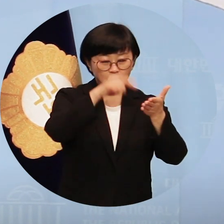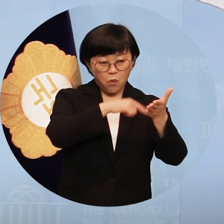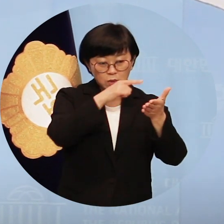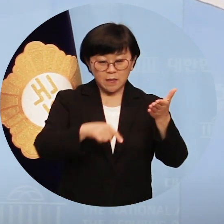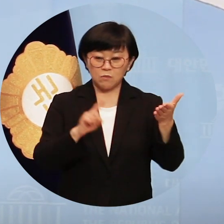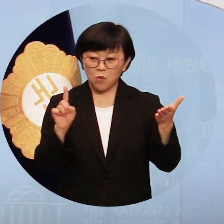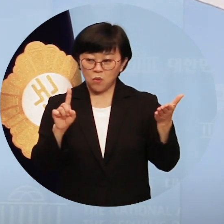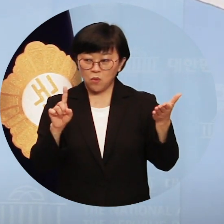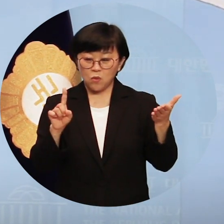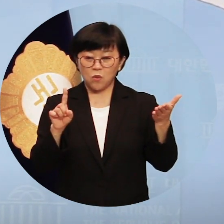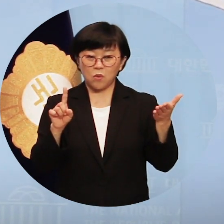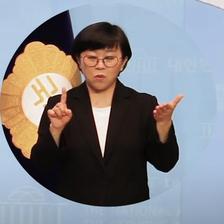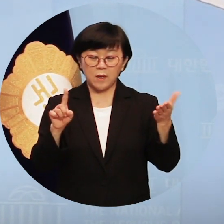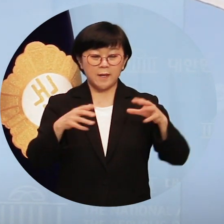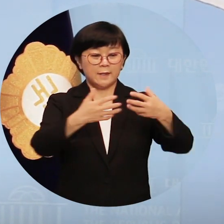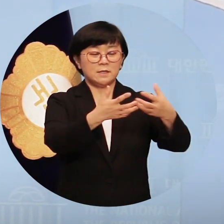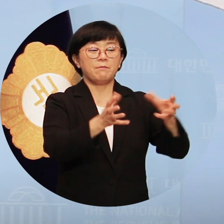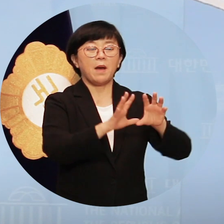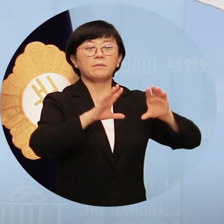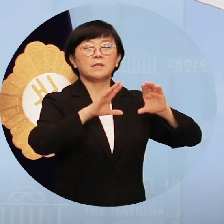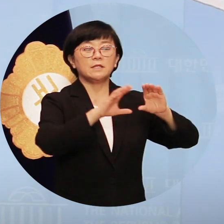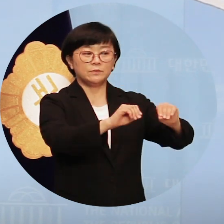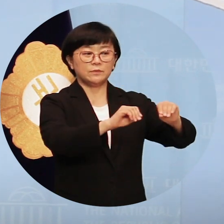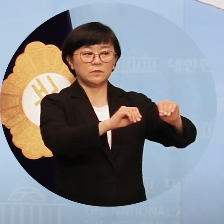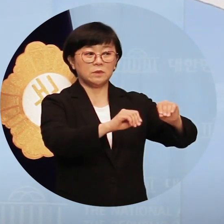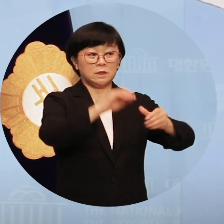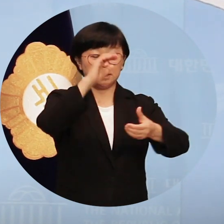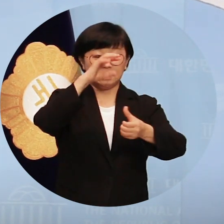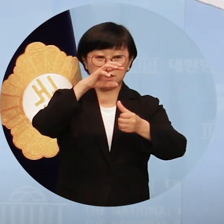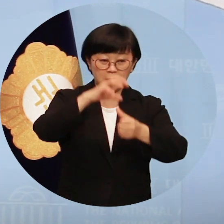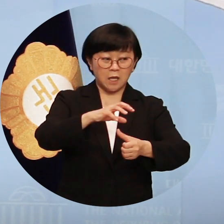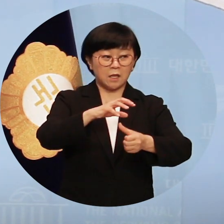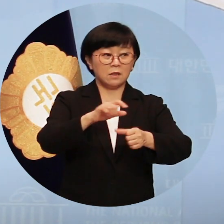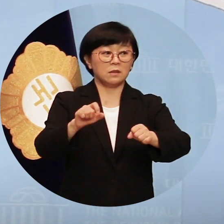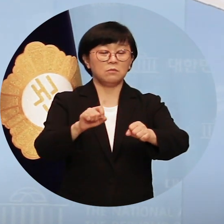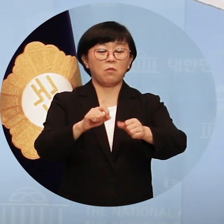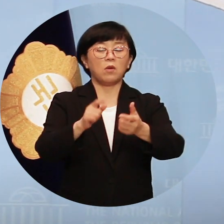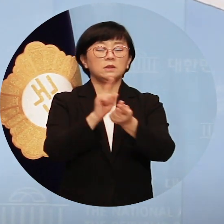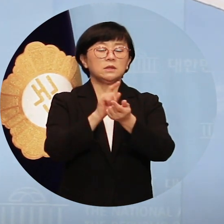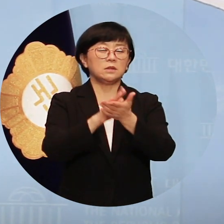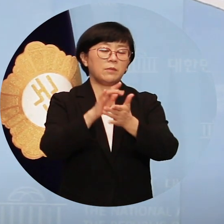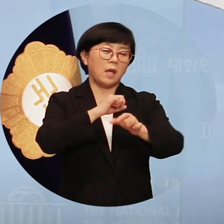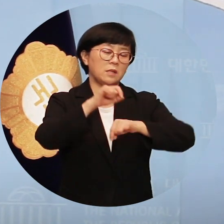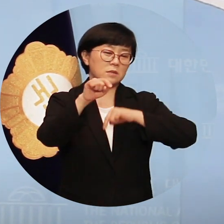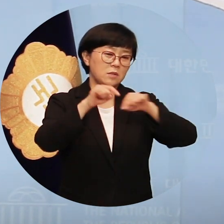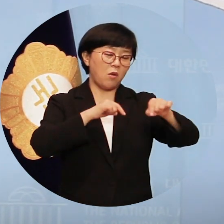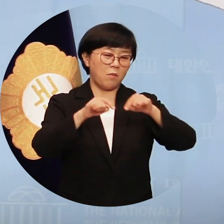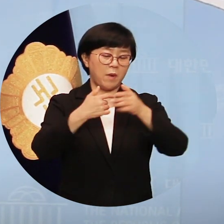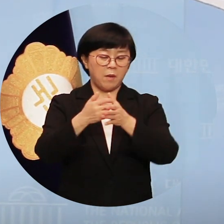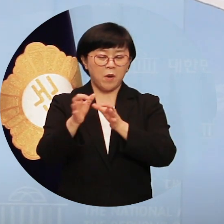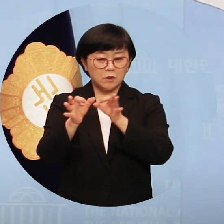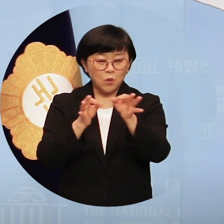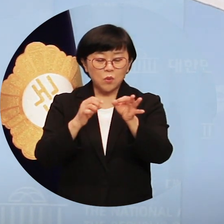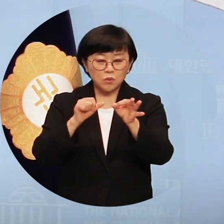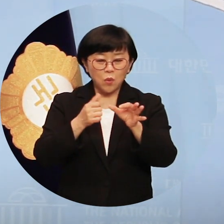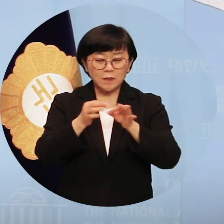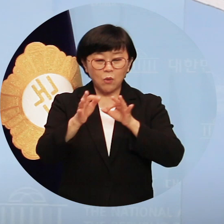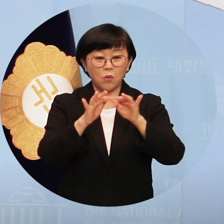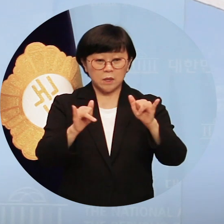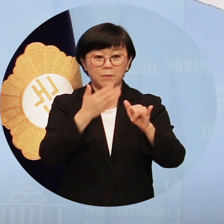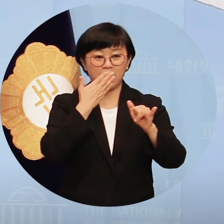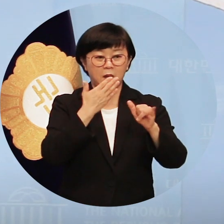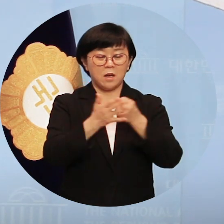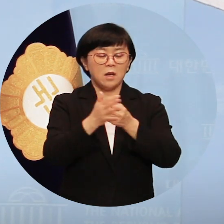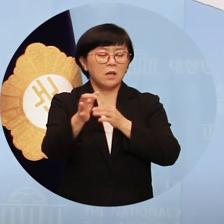손실보상은 집합금지, 집합제한 등 직접 행정명령을 받은 소상공인에게 적용됩니다.